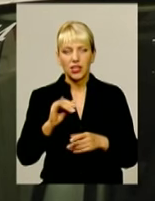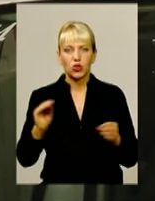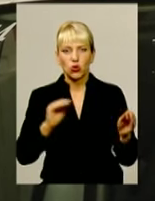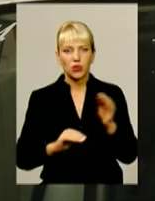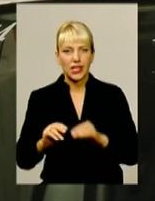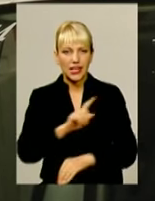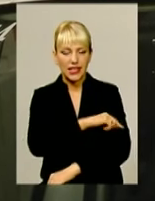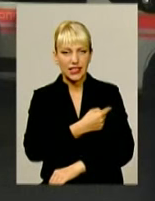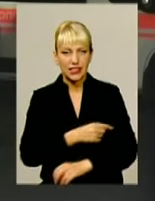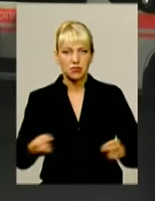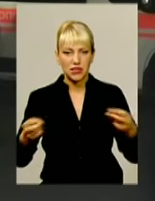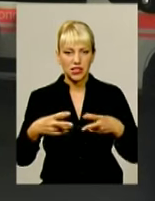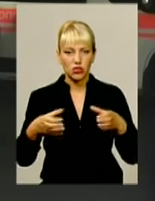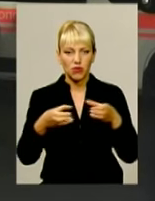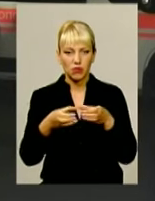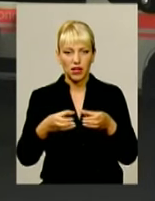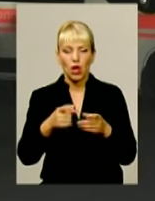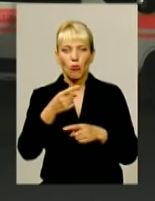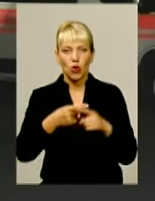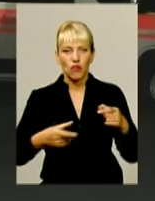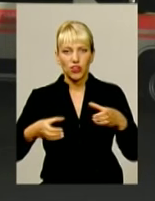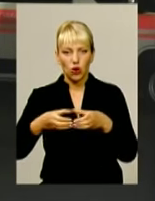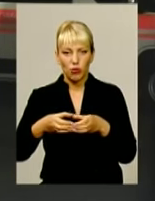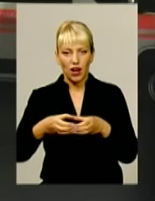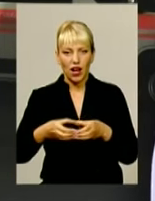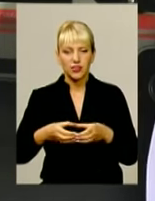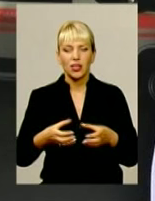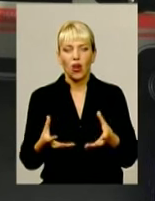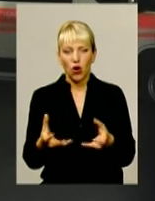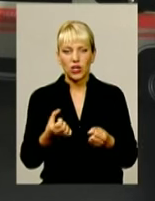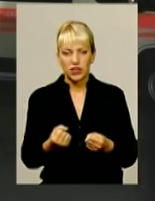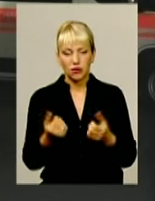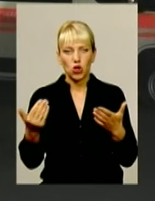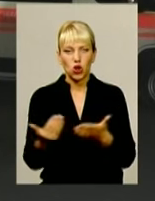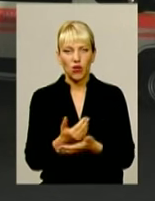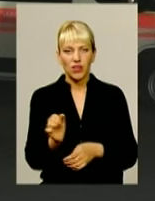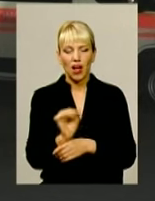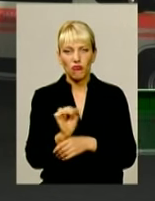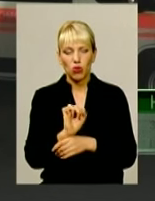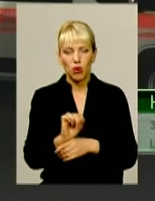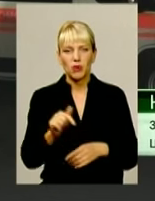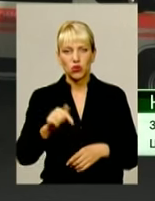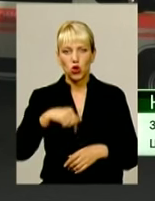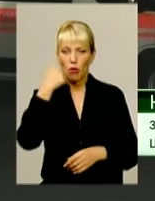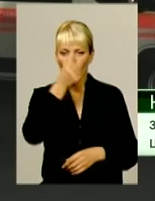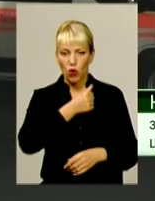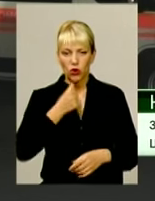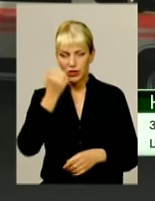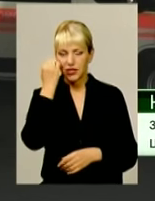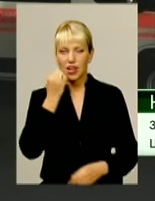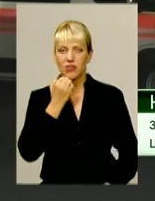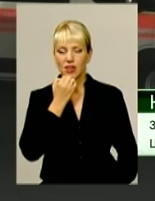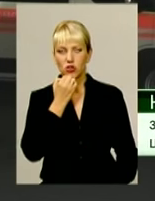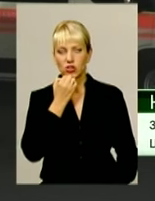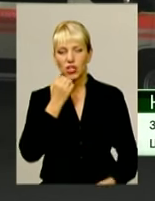спеціалізовані бригади. Половина бригад отримали нові автомобілі. В цьому році, завдячуючи